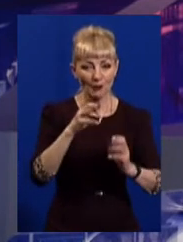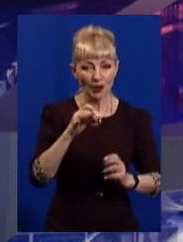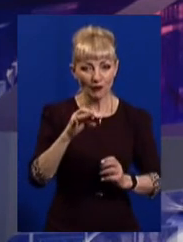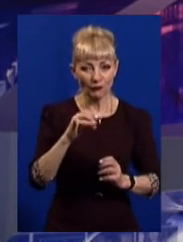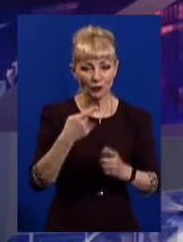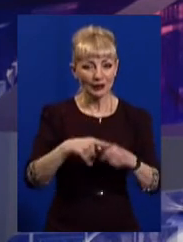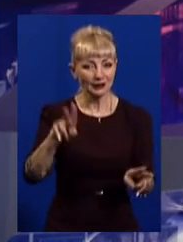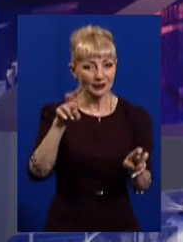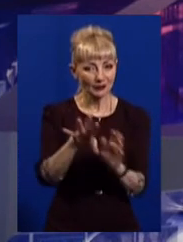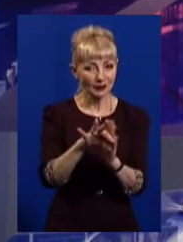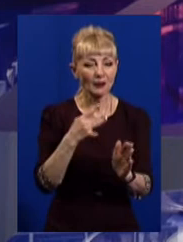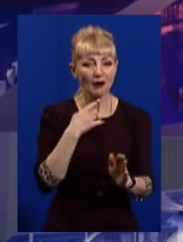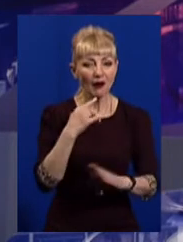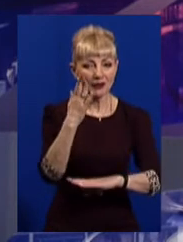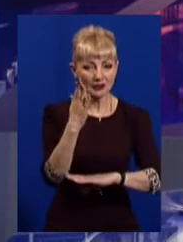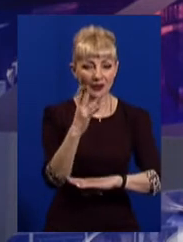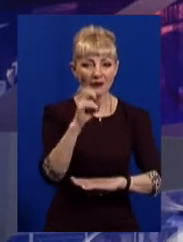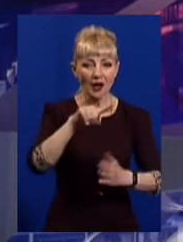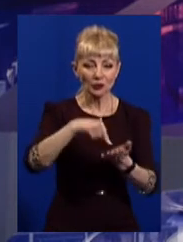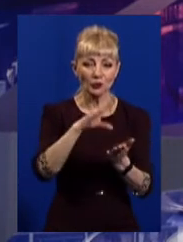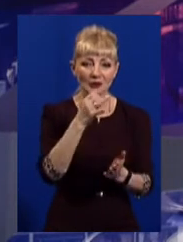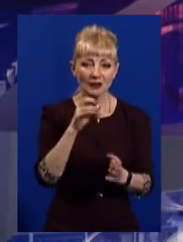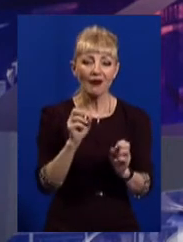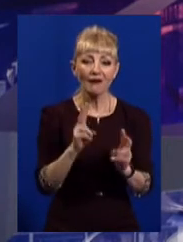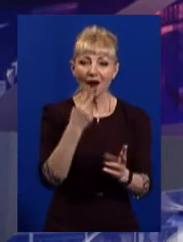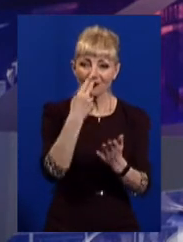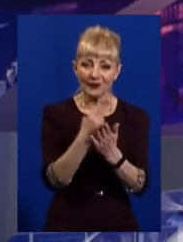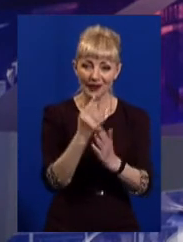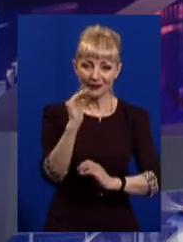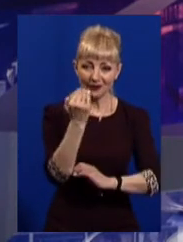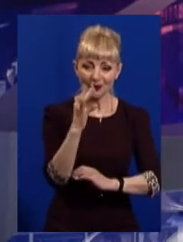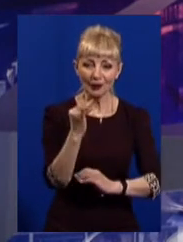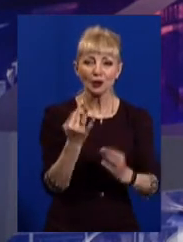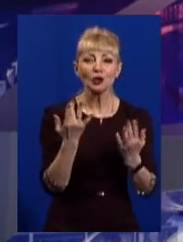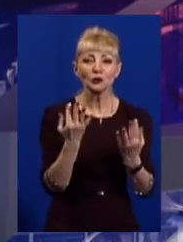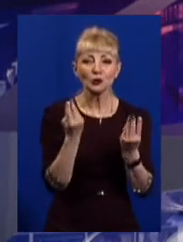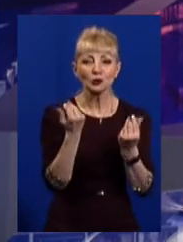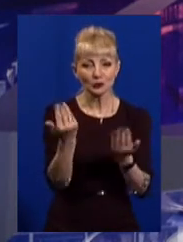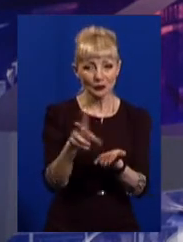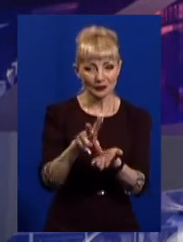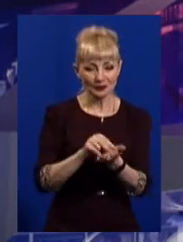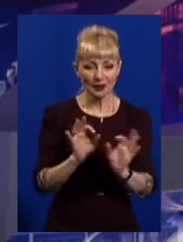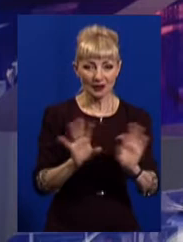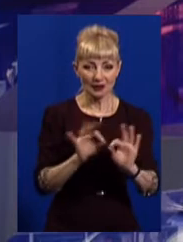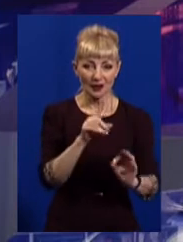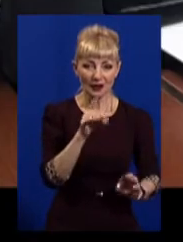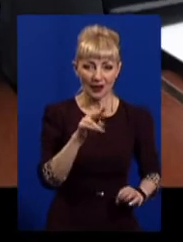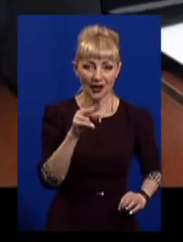обрали голосуванням на міському сайті, як виглядатиме лялька та скільки коштує її зразок. Альона Рязанцева розкаже.